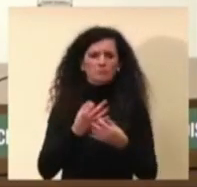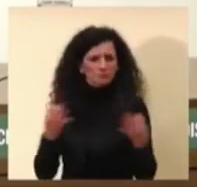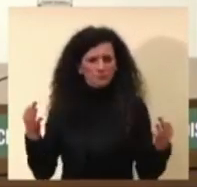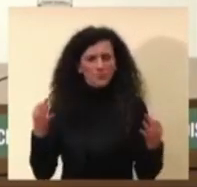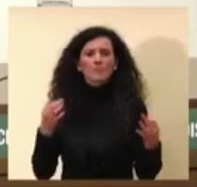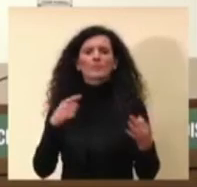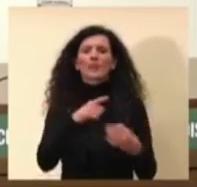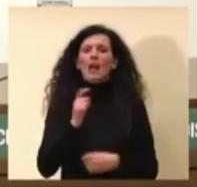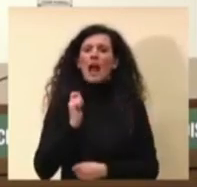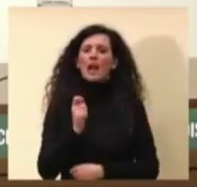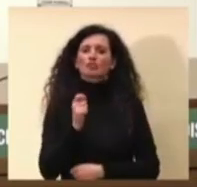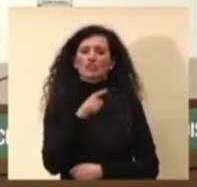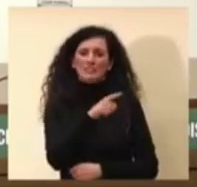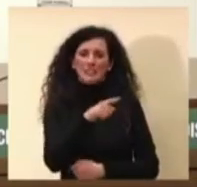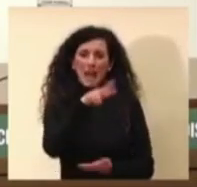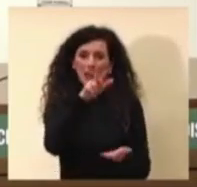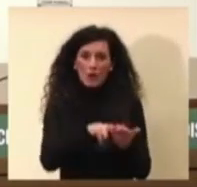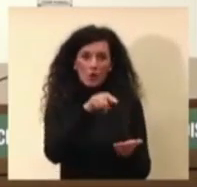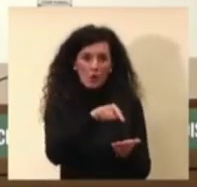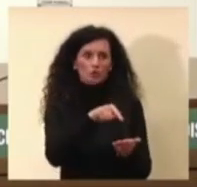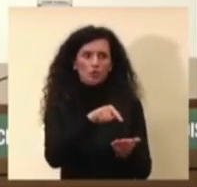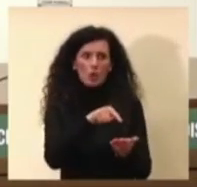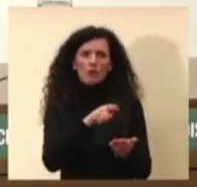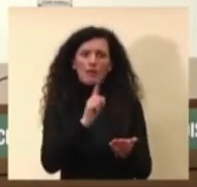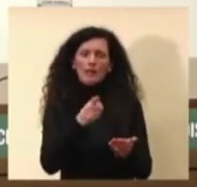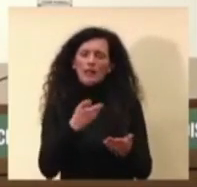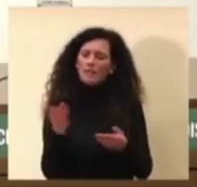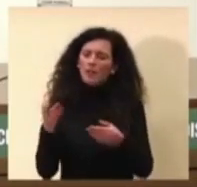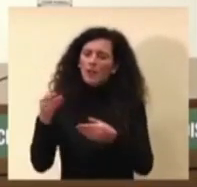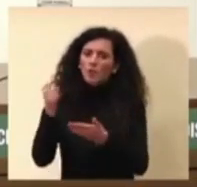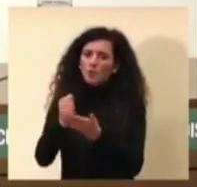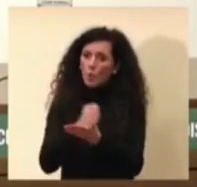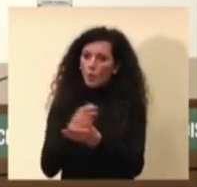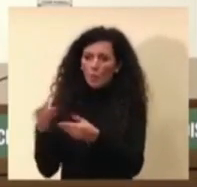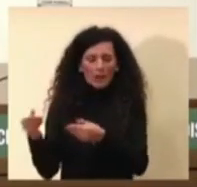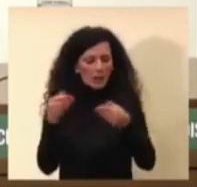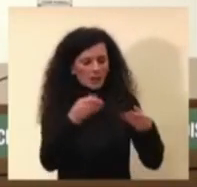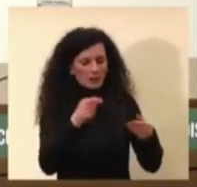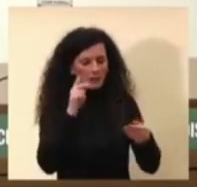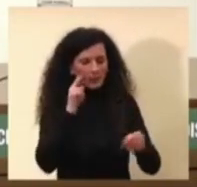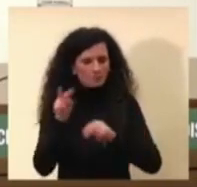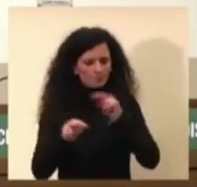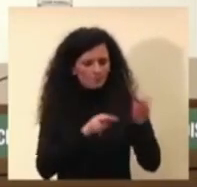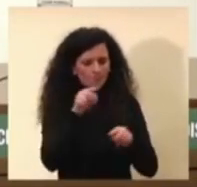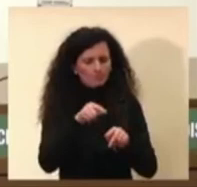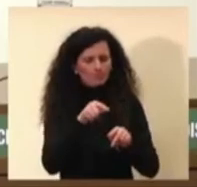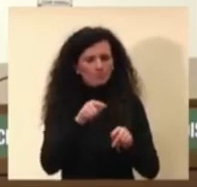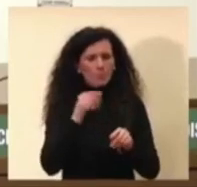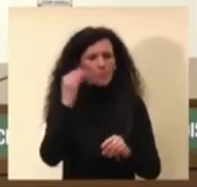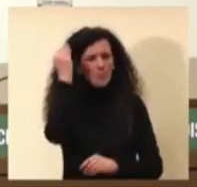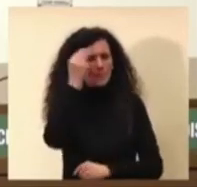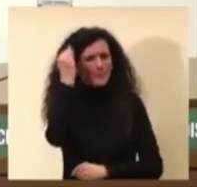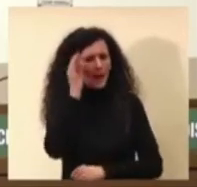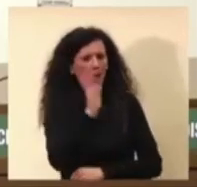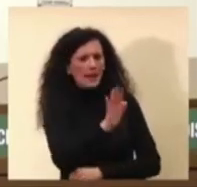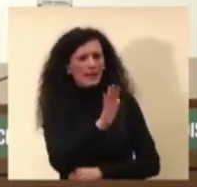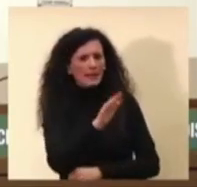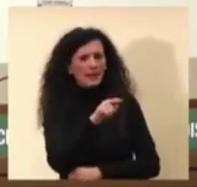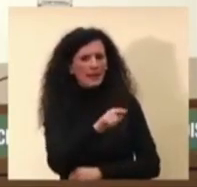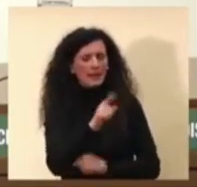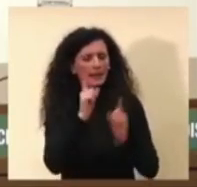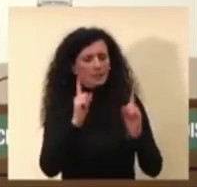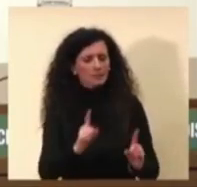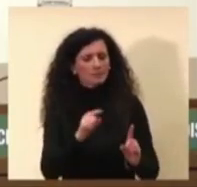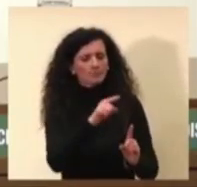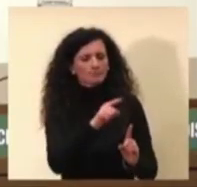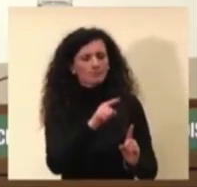alle agenzie regolatorie di formulare un parere che sia compiutamente espresso e